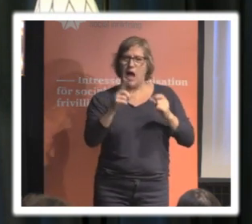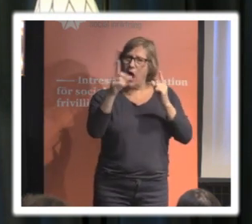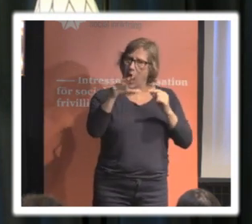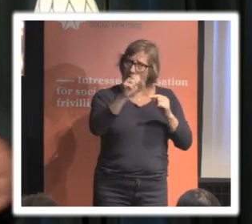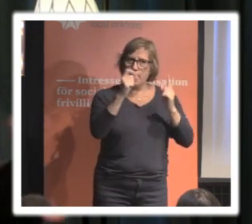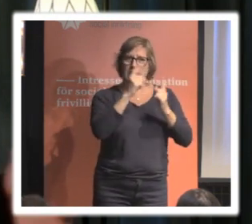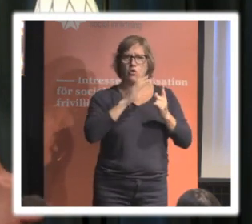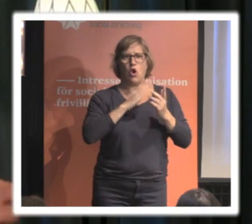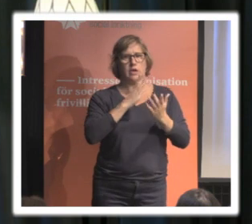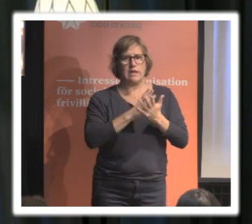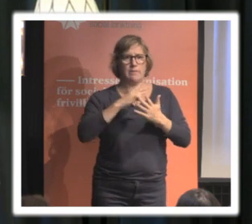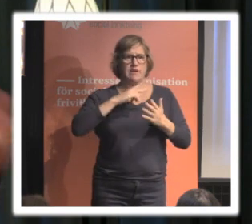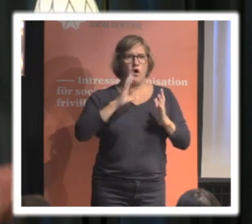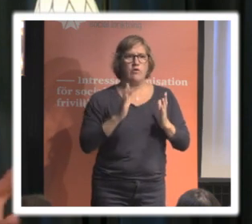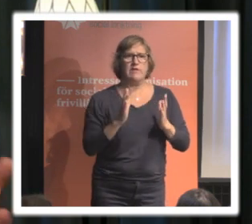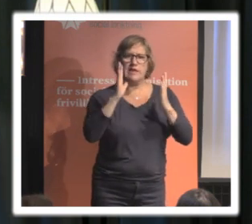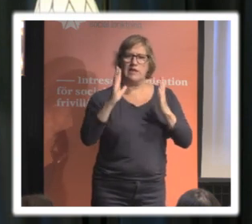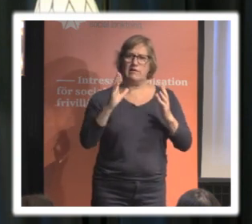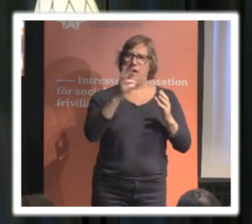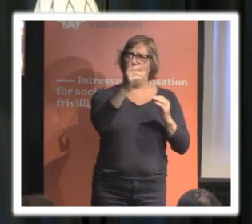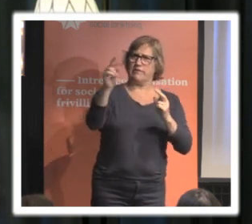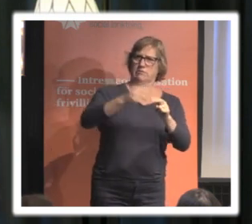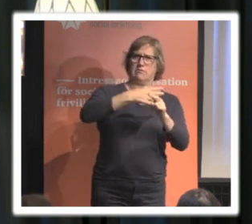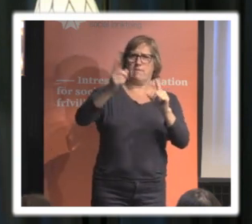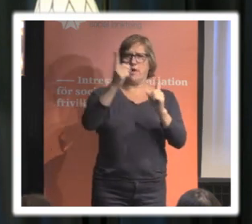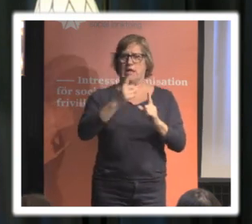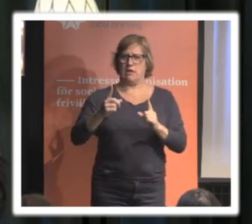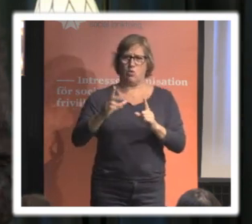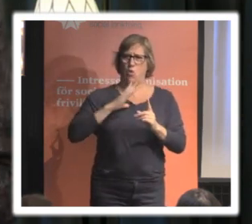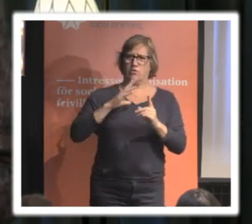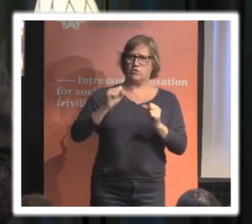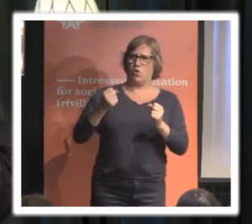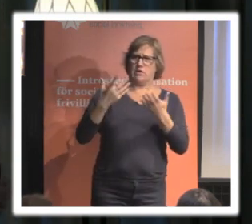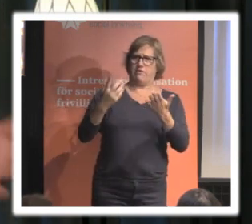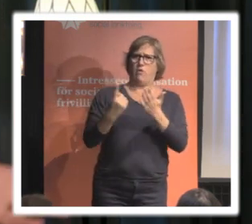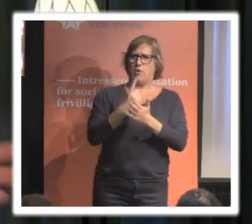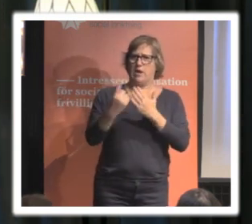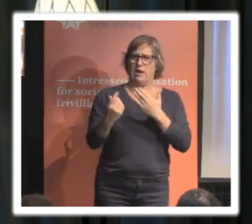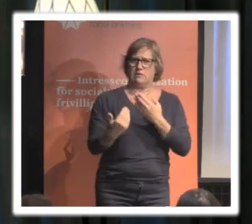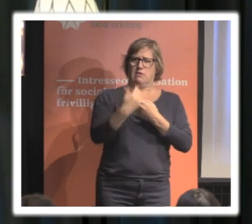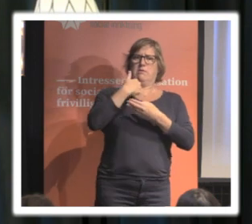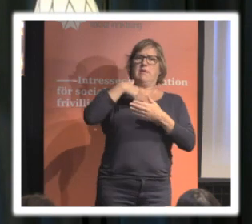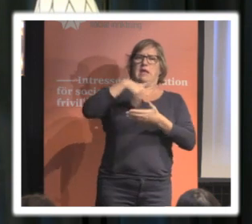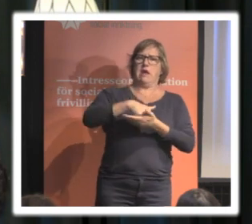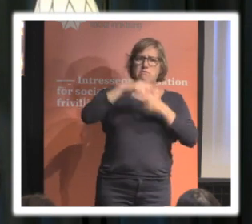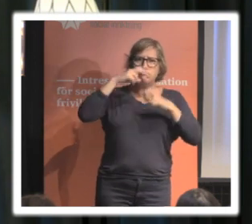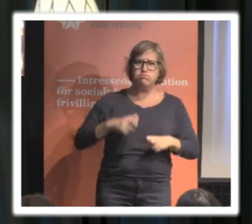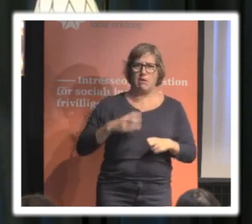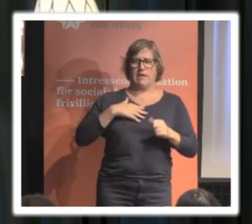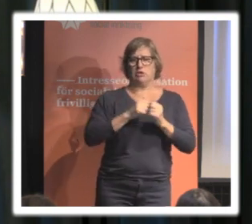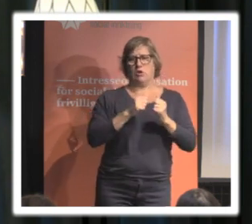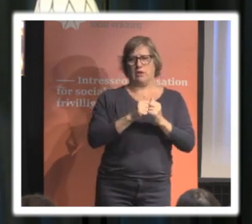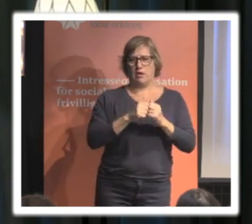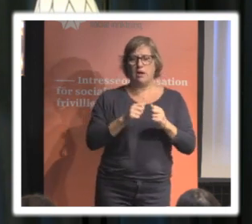att inte få sitt hem inkräktat på må få av en starkare makt. Men på 1800-talet så utvecklade man